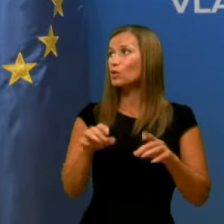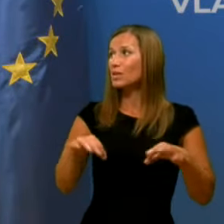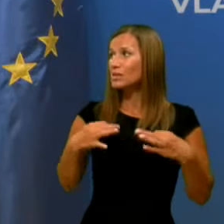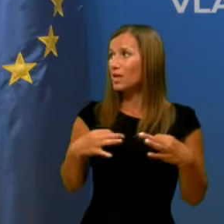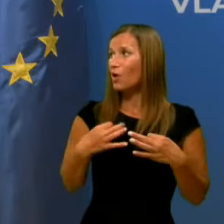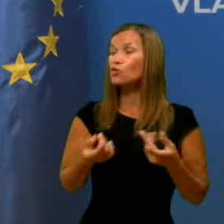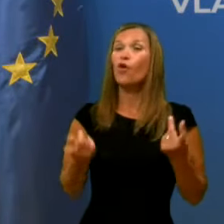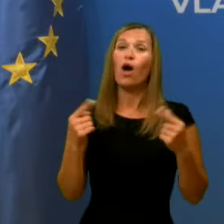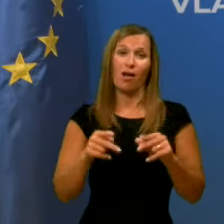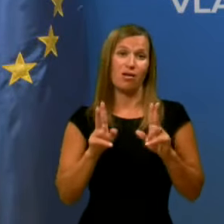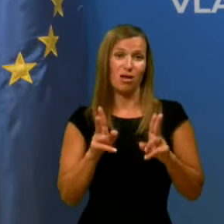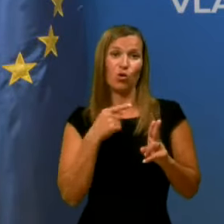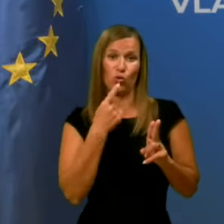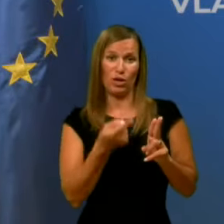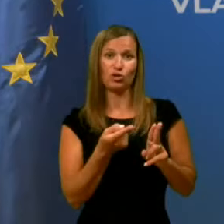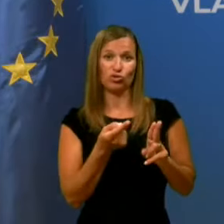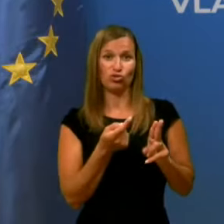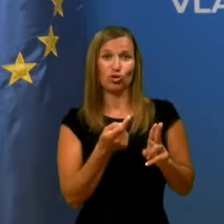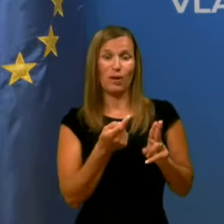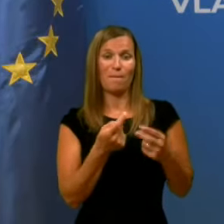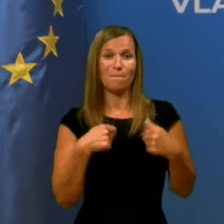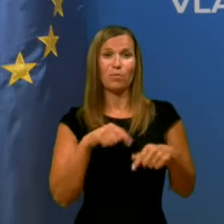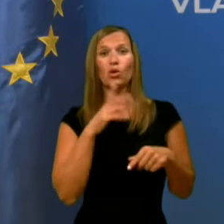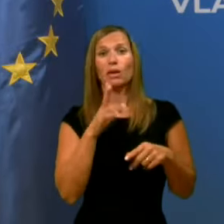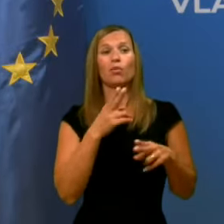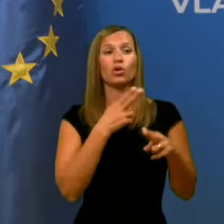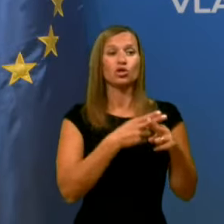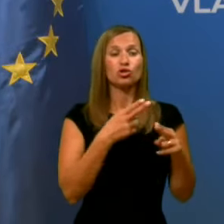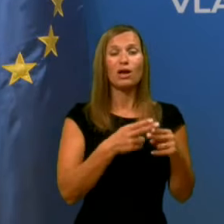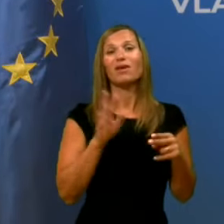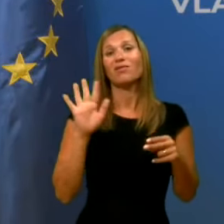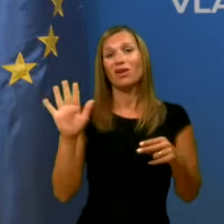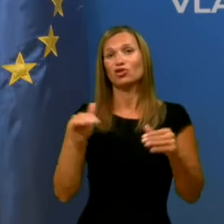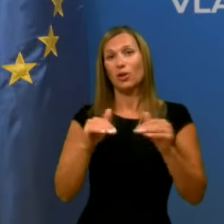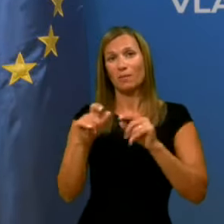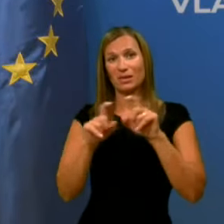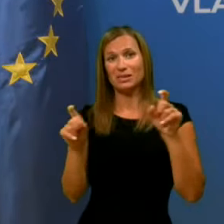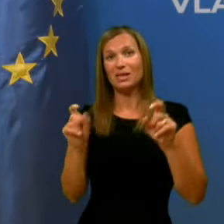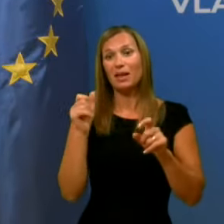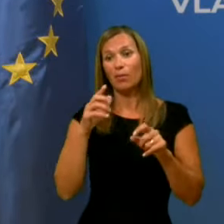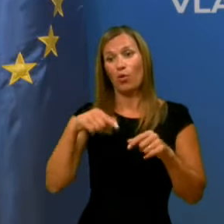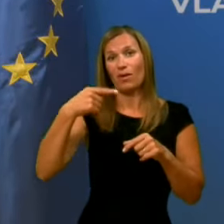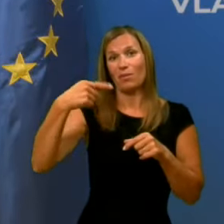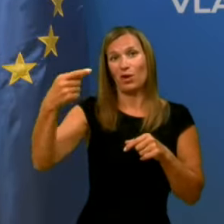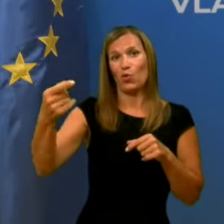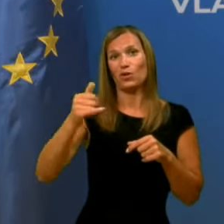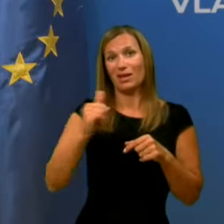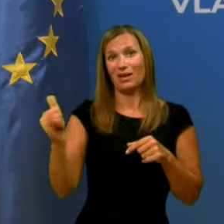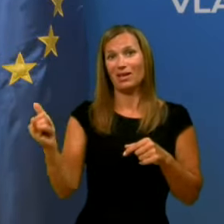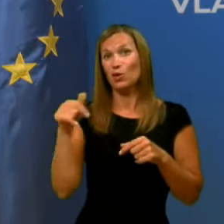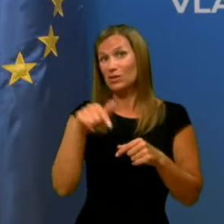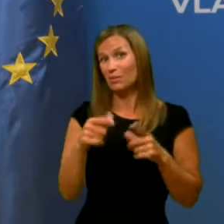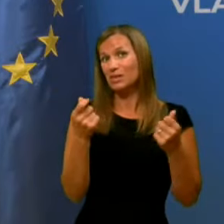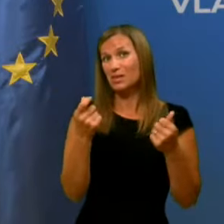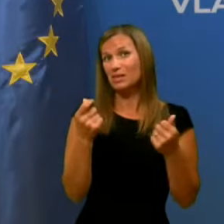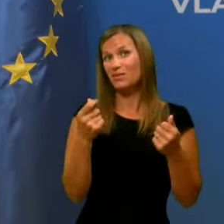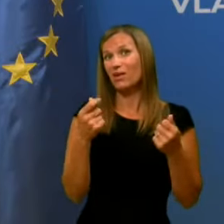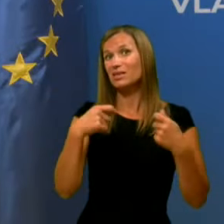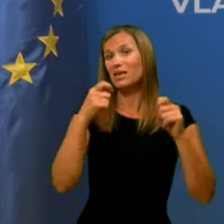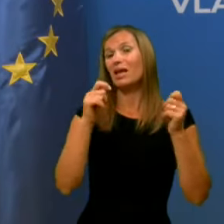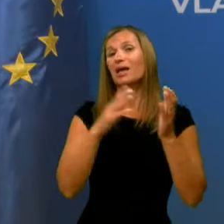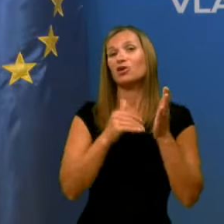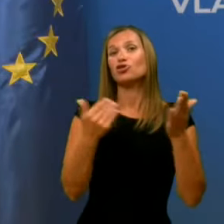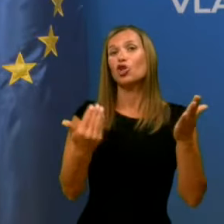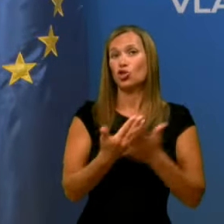Ali lahko rečemo, da se bo država potudljela oziroma vaše ministrstvo, da bo v prihodnih letih z temi sredstvi izgren, kak nov dom za ostrele,